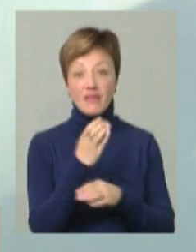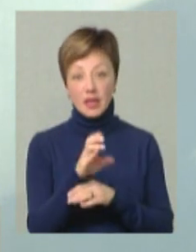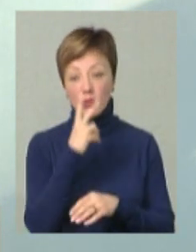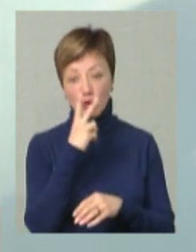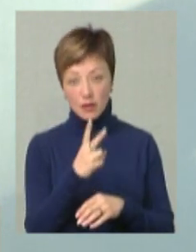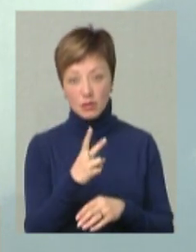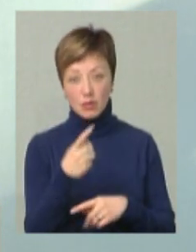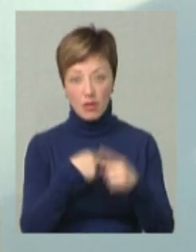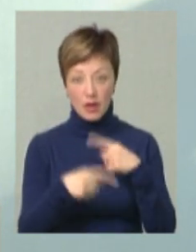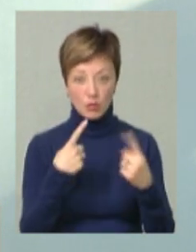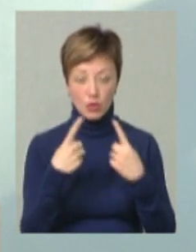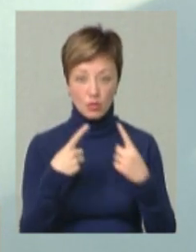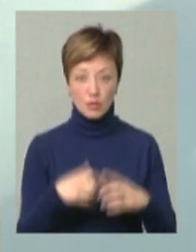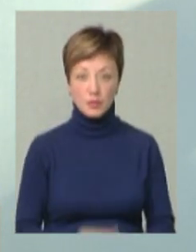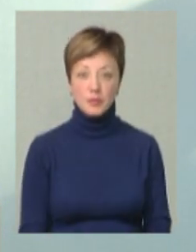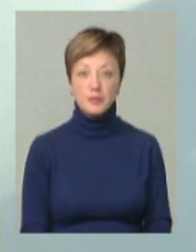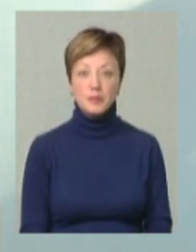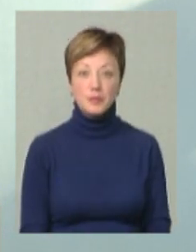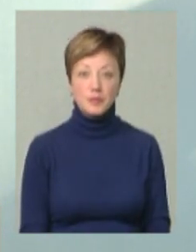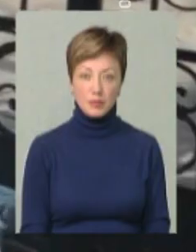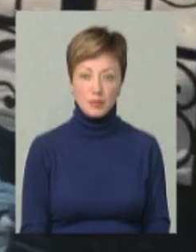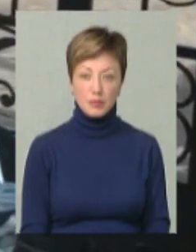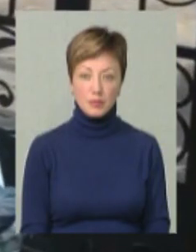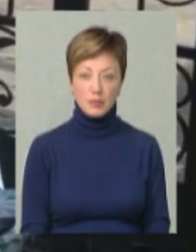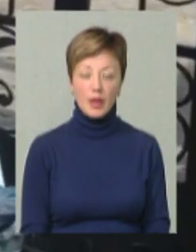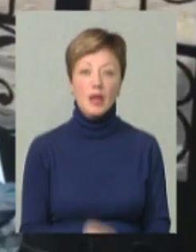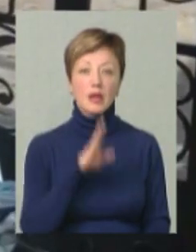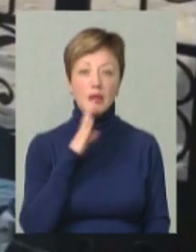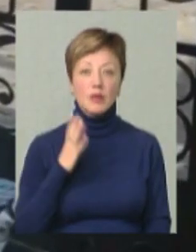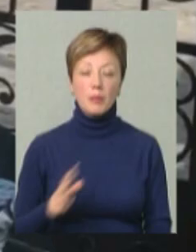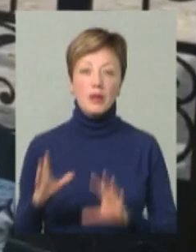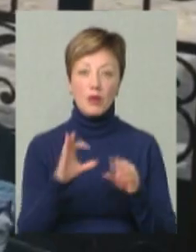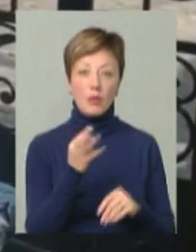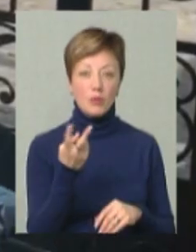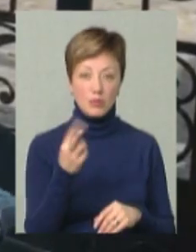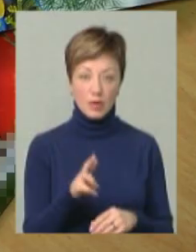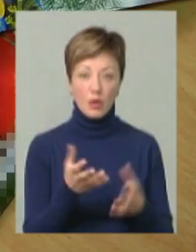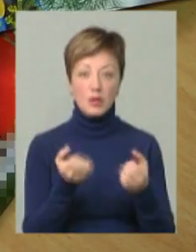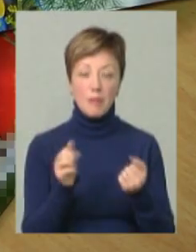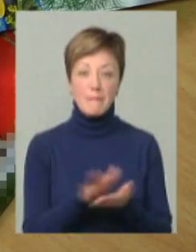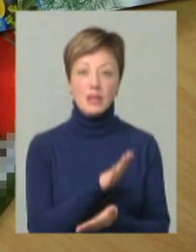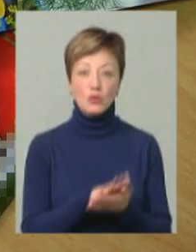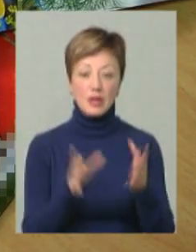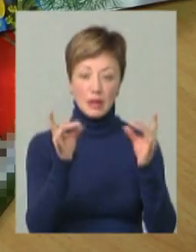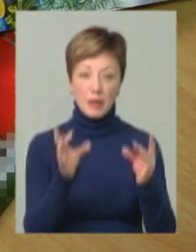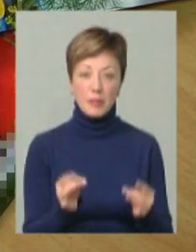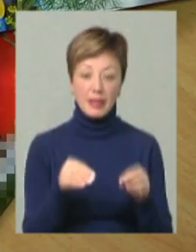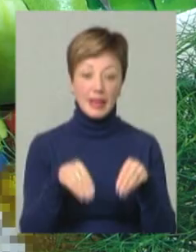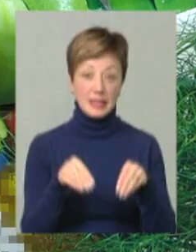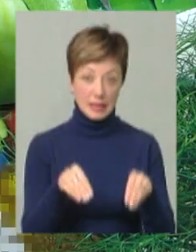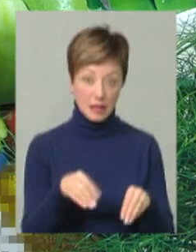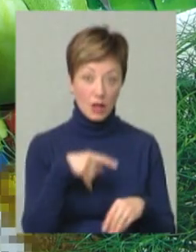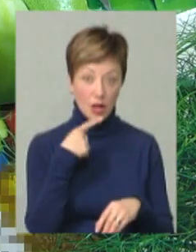Давайте переглянемо і потім ще поговоримо. Вимушена переселенка Ольга Ткачук отримала безкоштовний набір насіння.